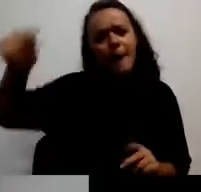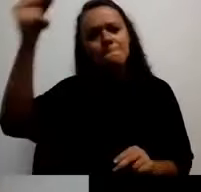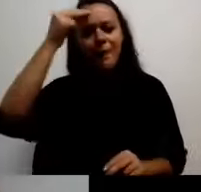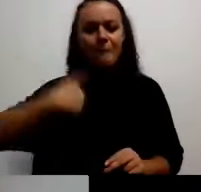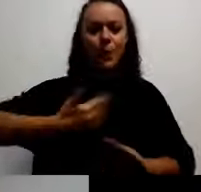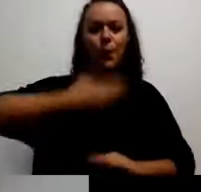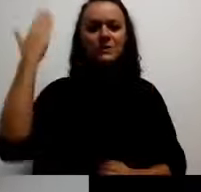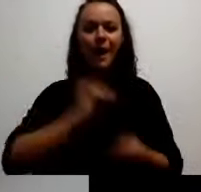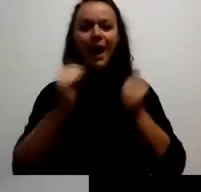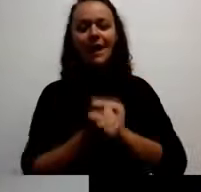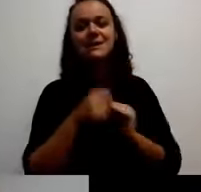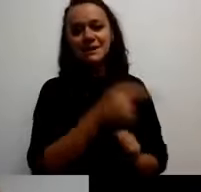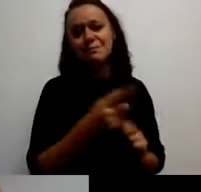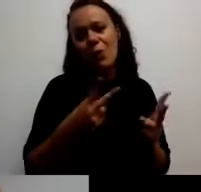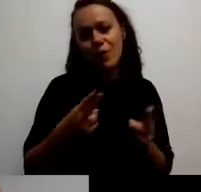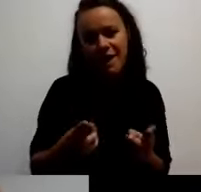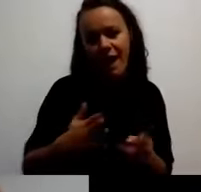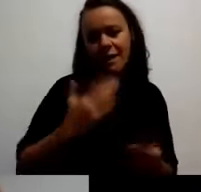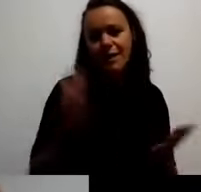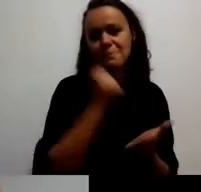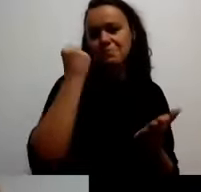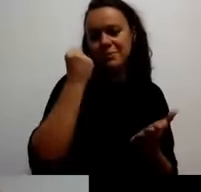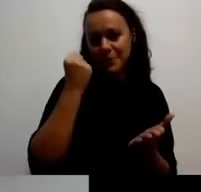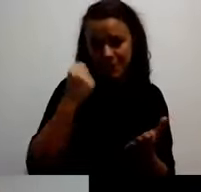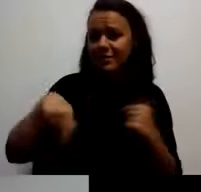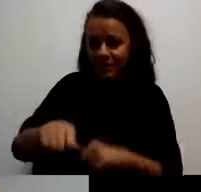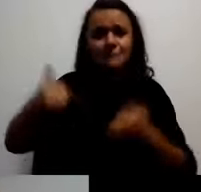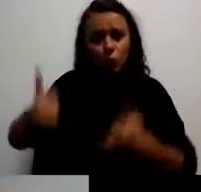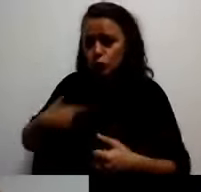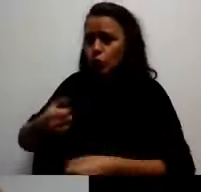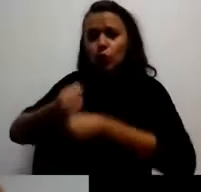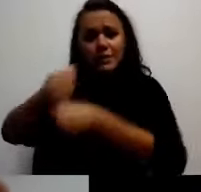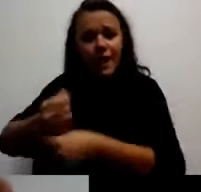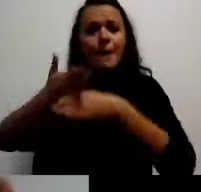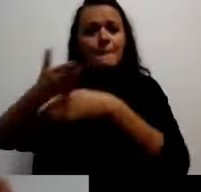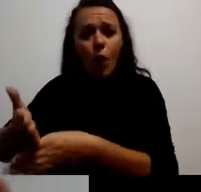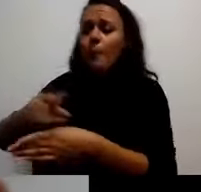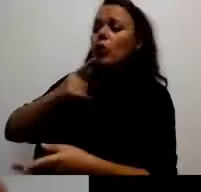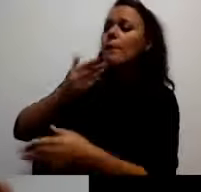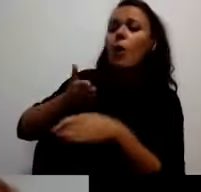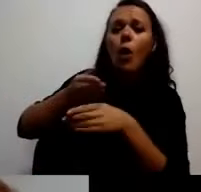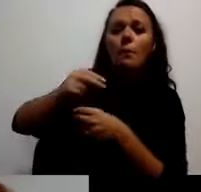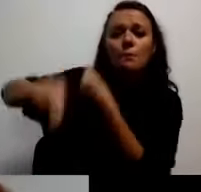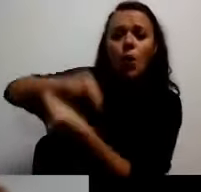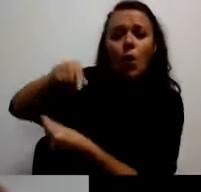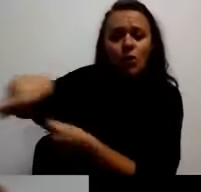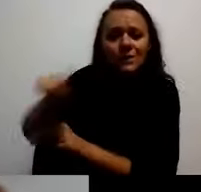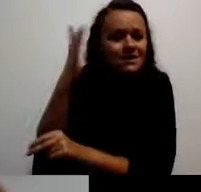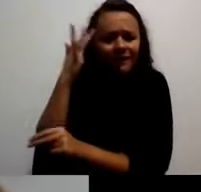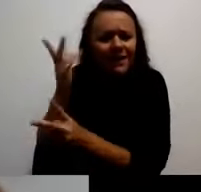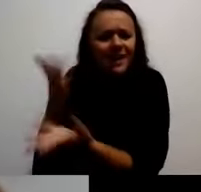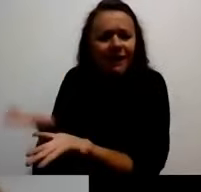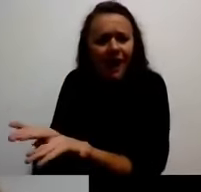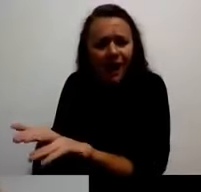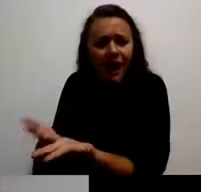radovima da pomognemo. Tu smo kao podaška porodici koja ne zna kako i zdravstvenom